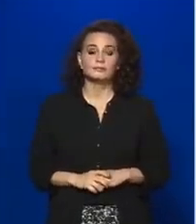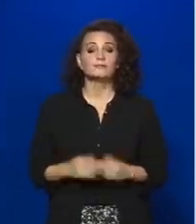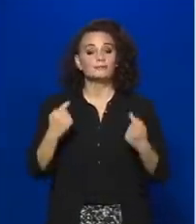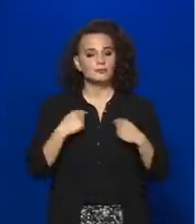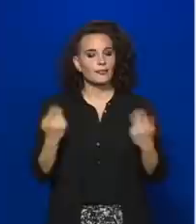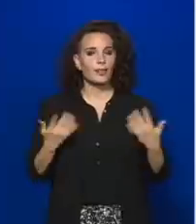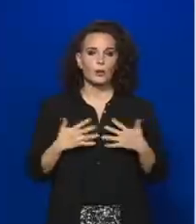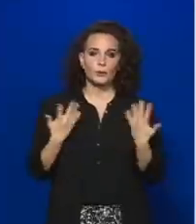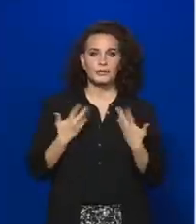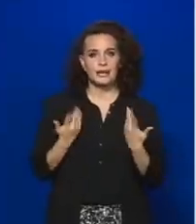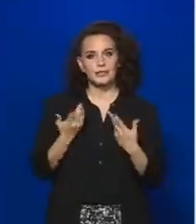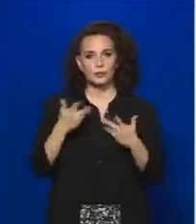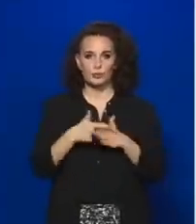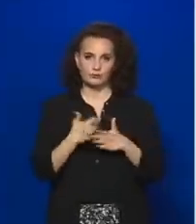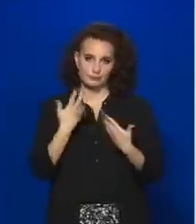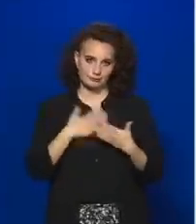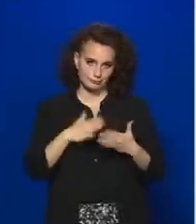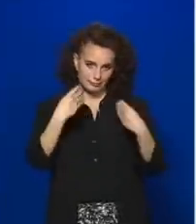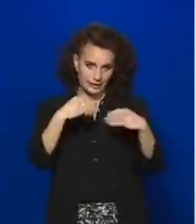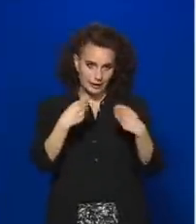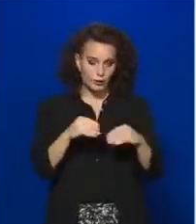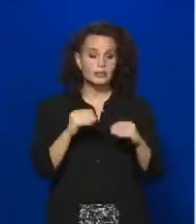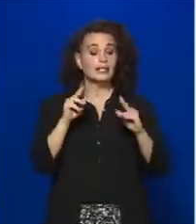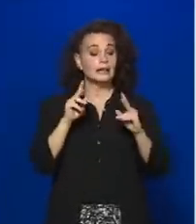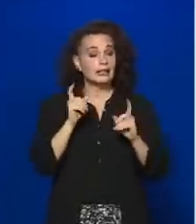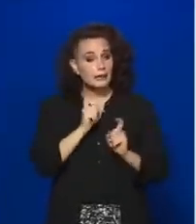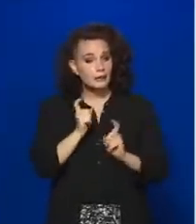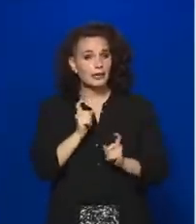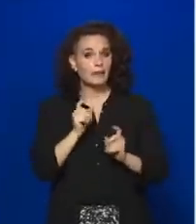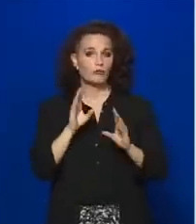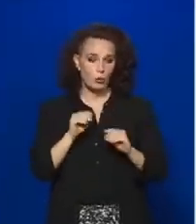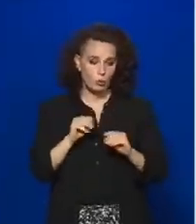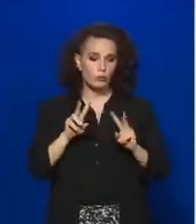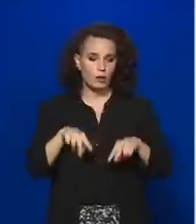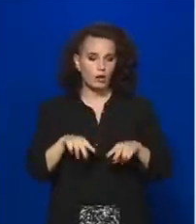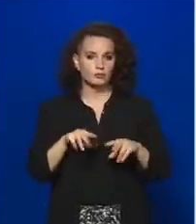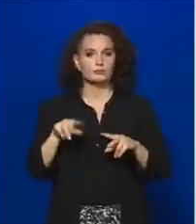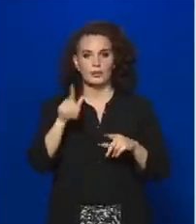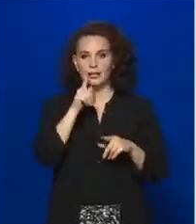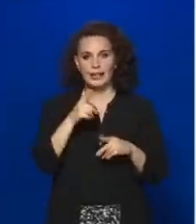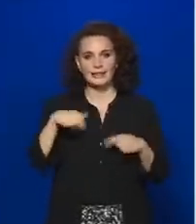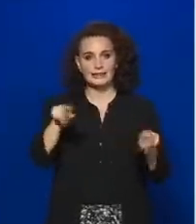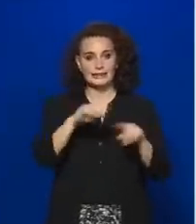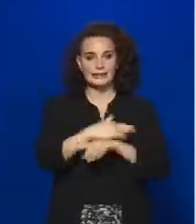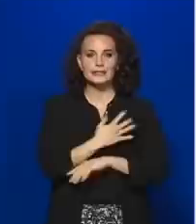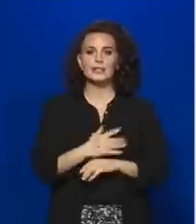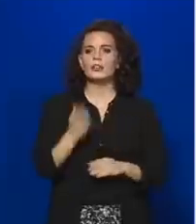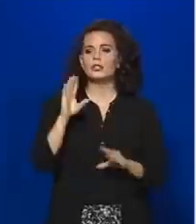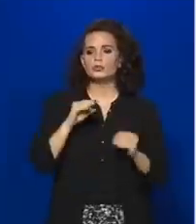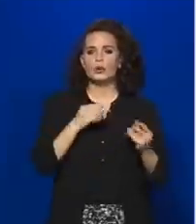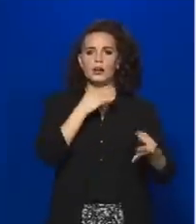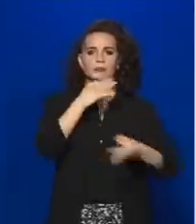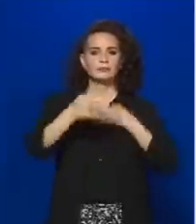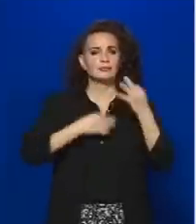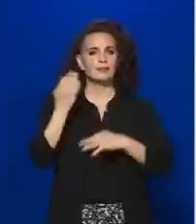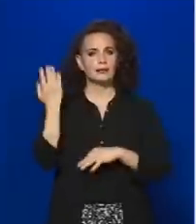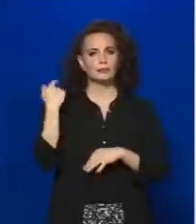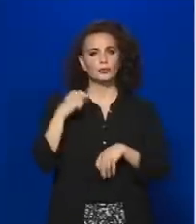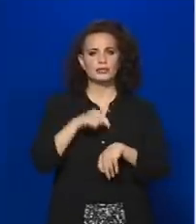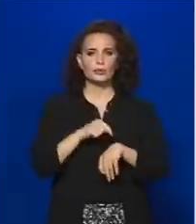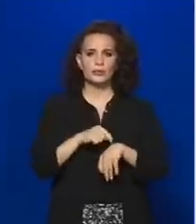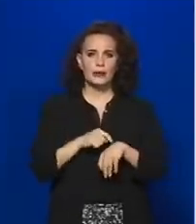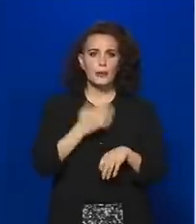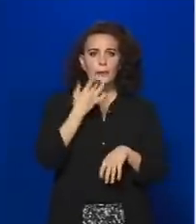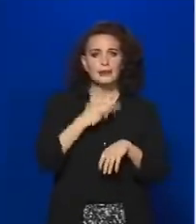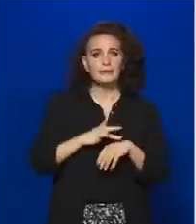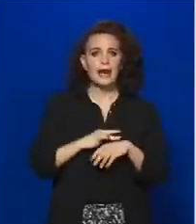dologról szeretnék beszámolni, reméljük, hogy sokatnak valóban az lesz, ugyanis nagyon sokan kérdeztek az elmúlt időszakban minket lagzikról az